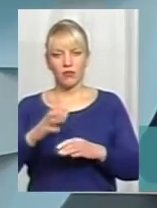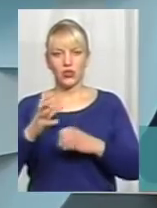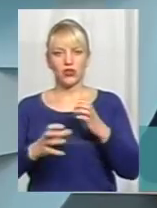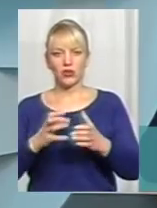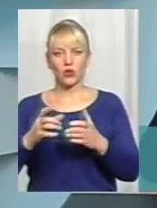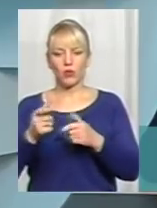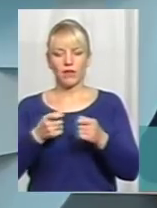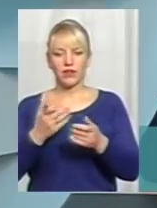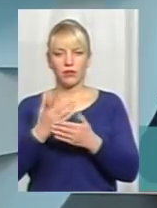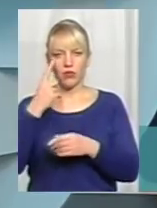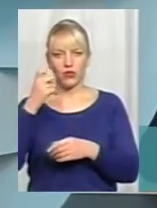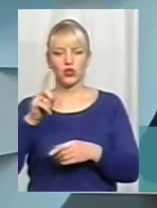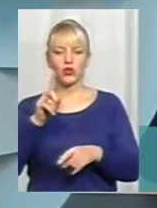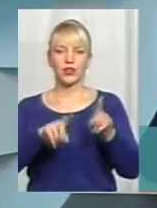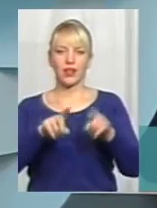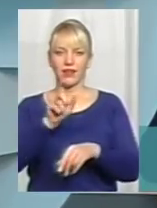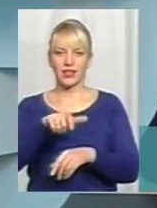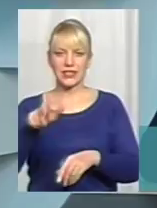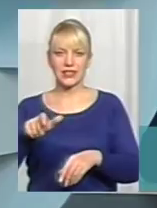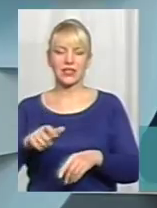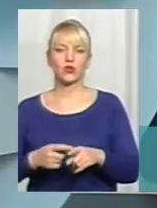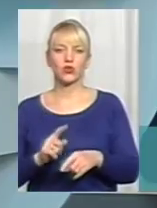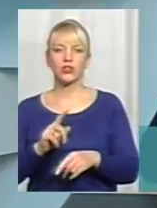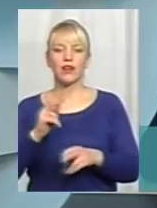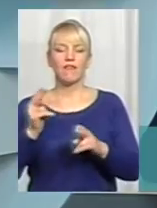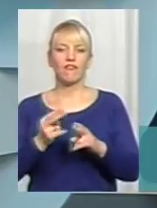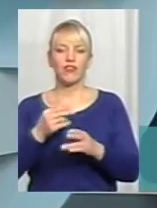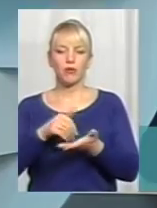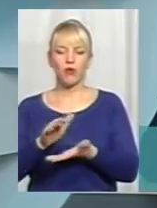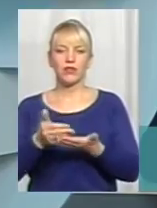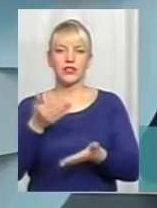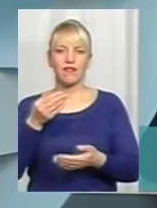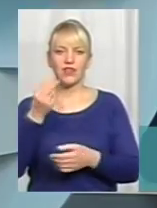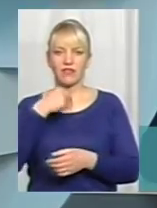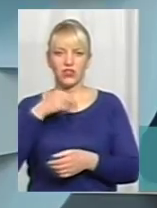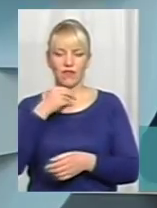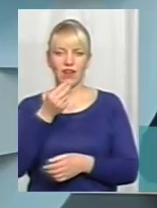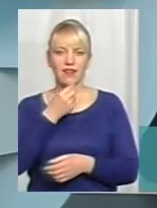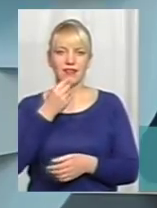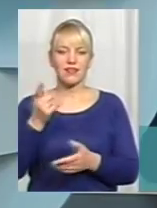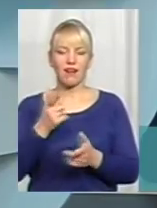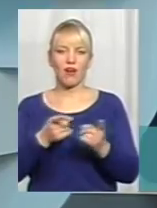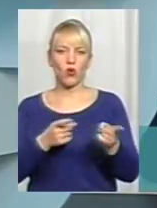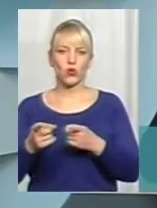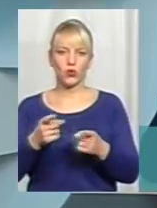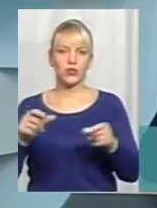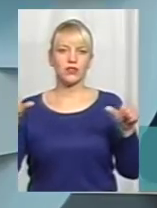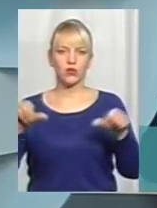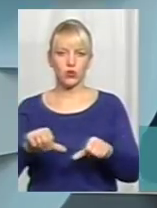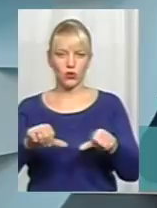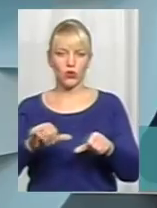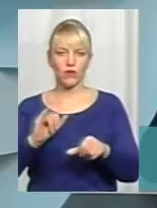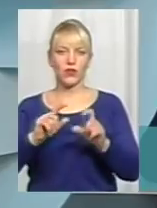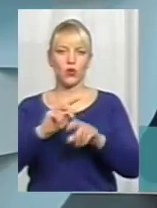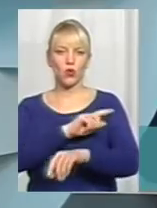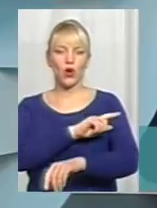надійшло повідомлення про те, що деяких засуджених відмовились від вживання їжі, яка готується в їдальні установи. Я на це хочу